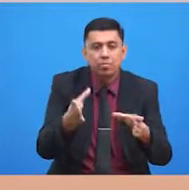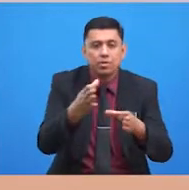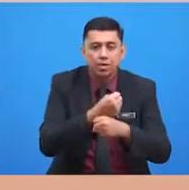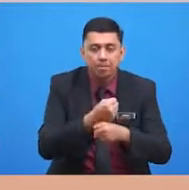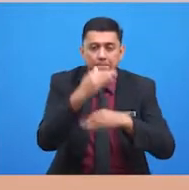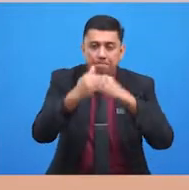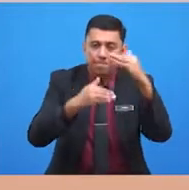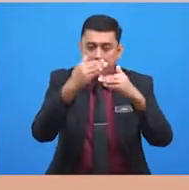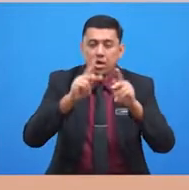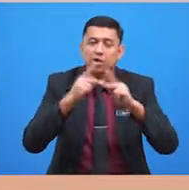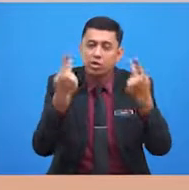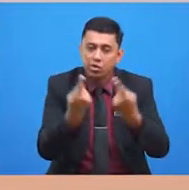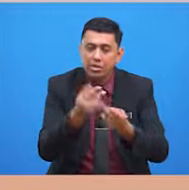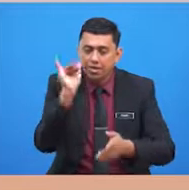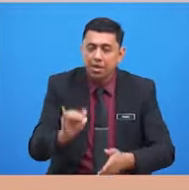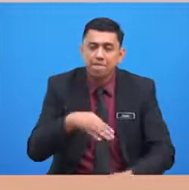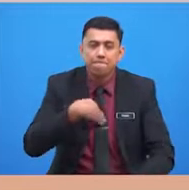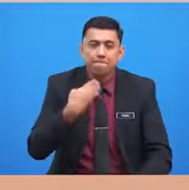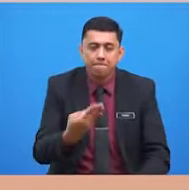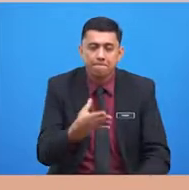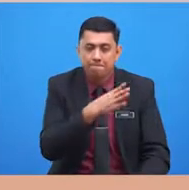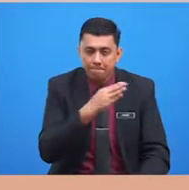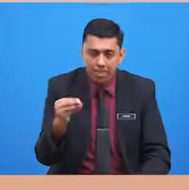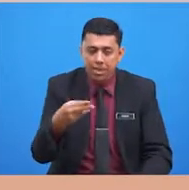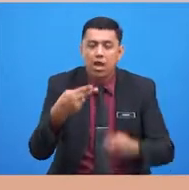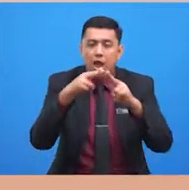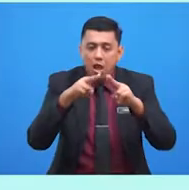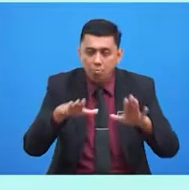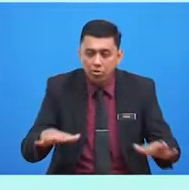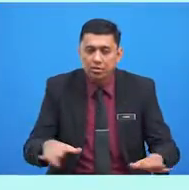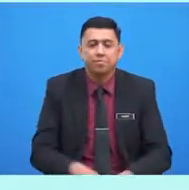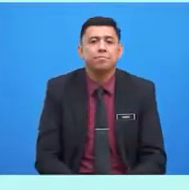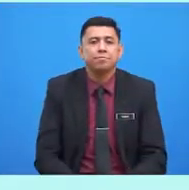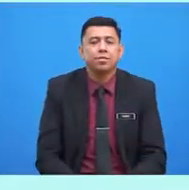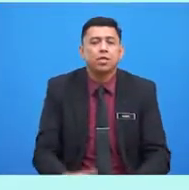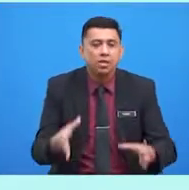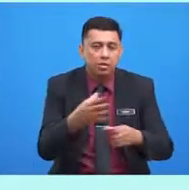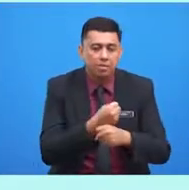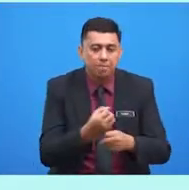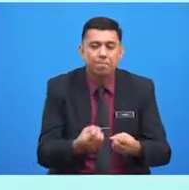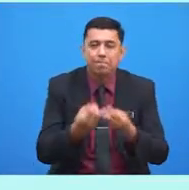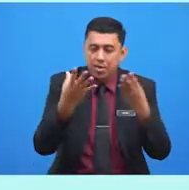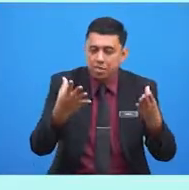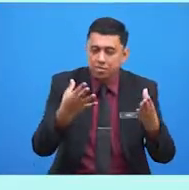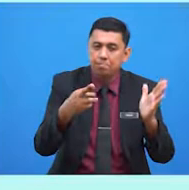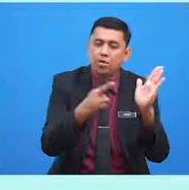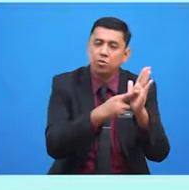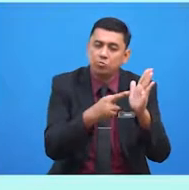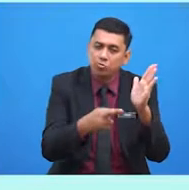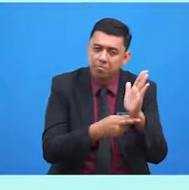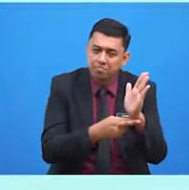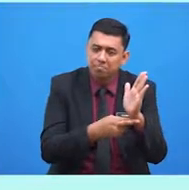membina keluarga yang bahagia dan harmoni. Terdapat banyak peraturan yang